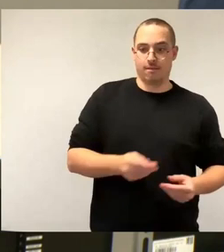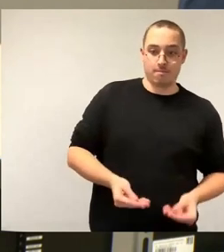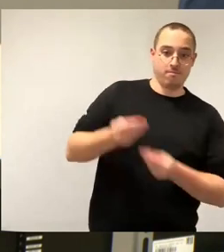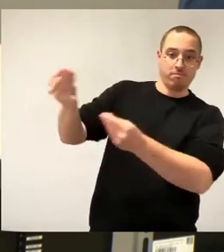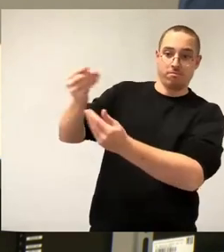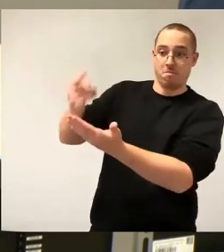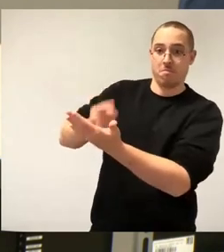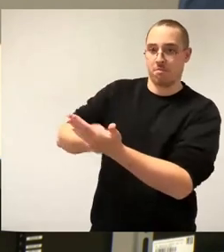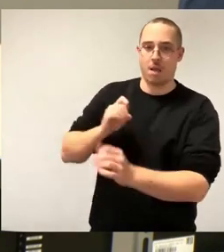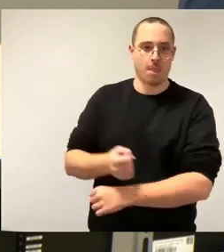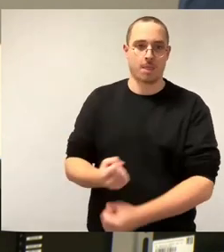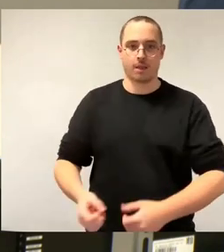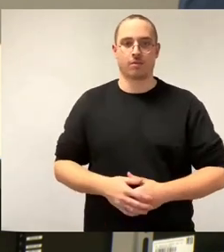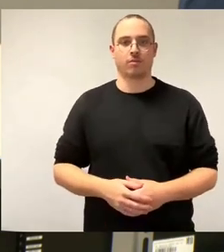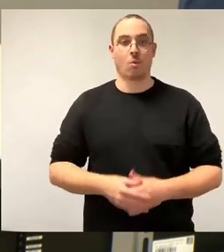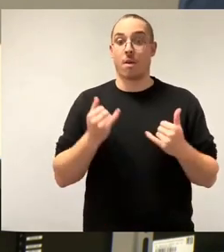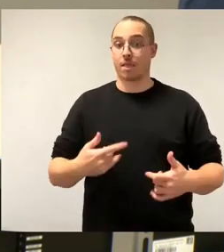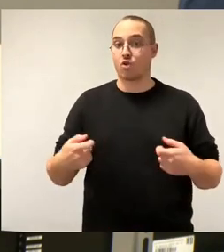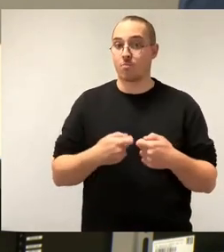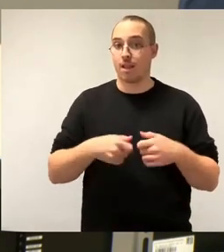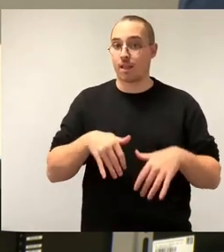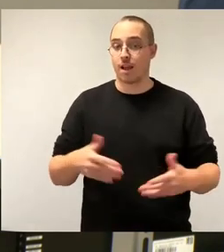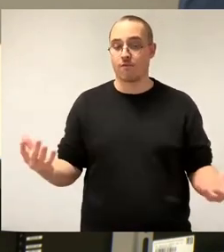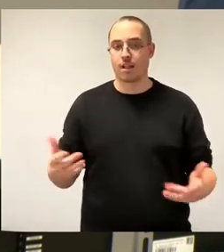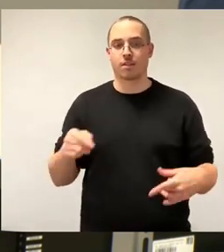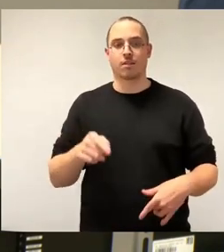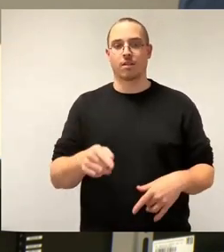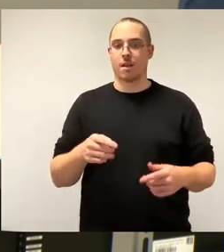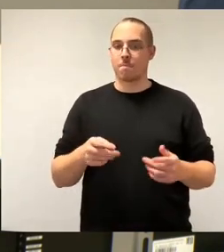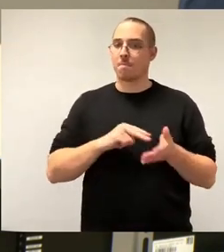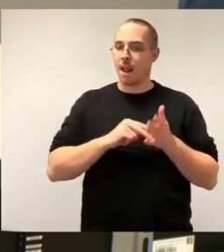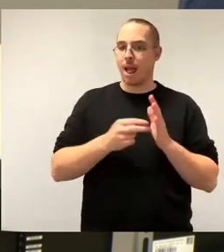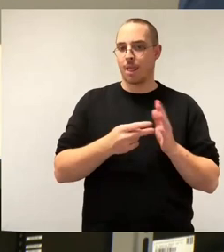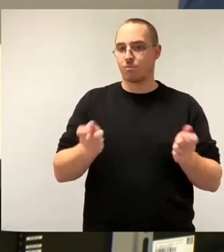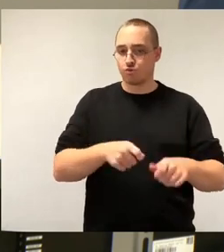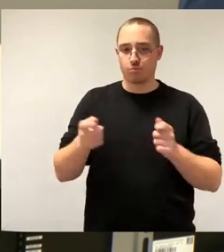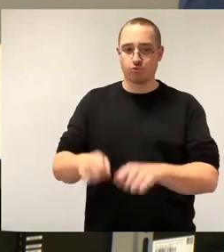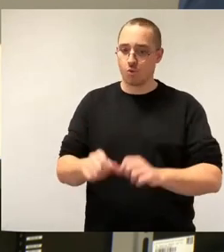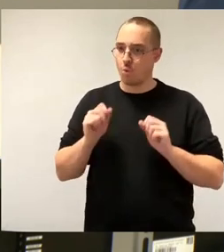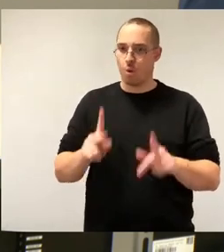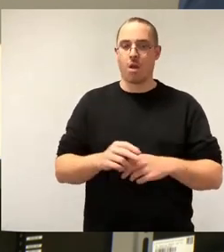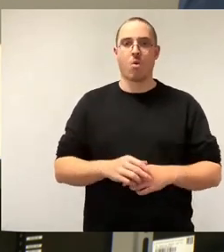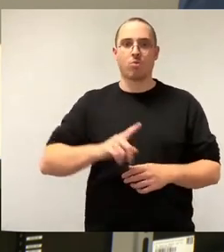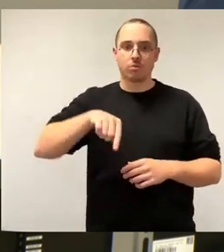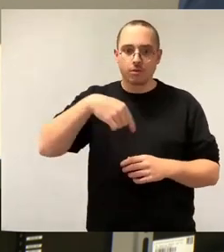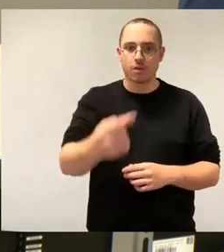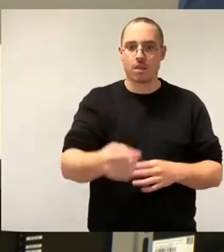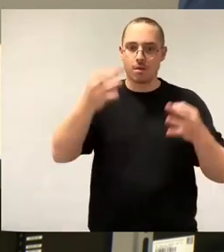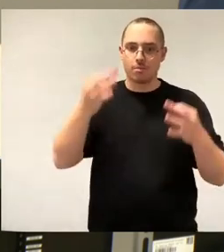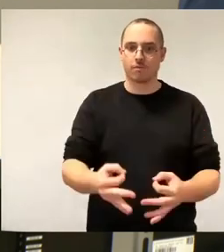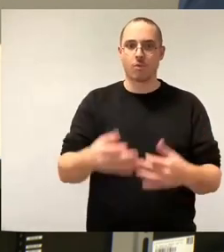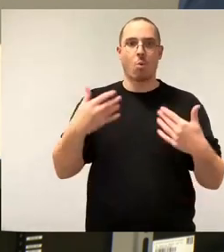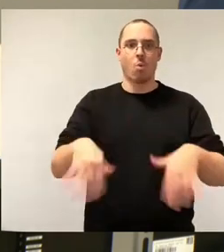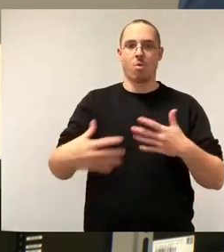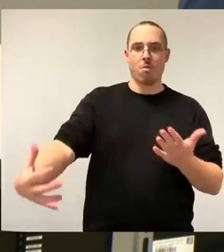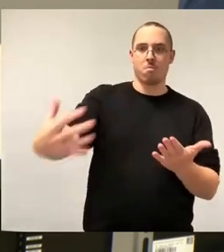diese Pläne beschlossen und danach haben wir außerordentliche, riesige, überplanmäßige Gewinne und das ist